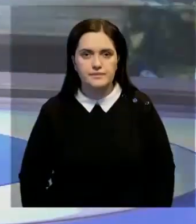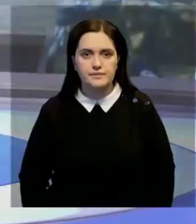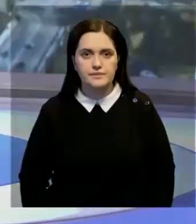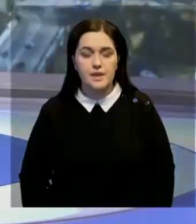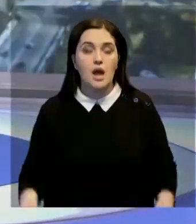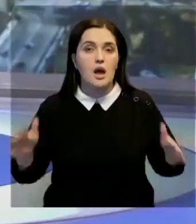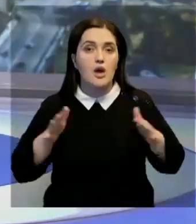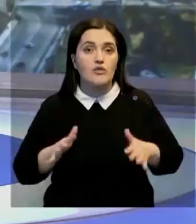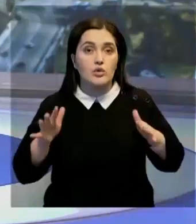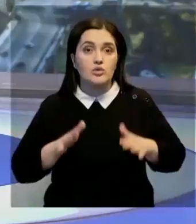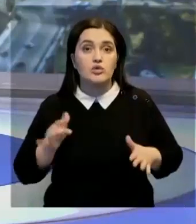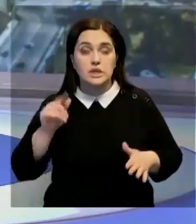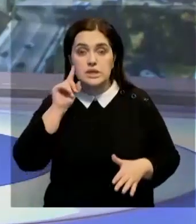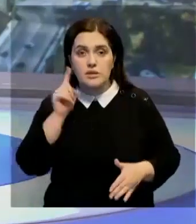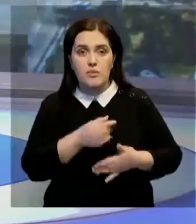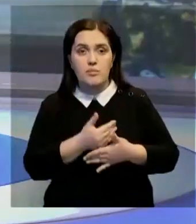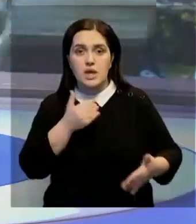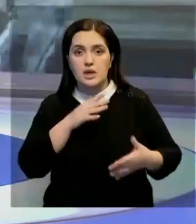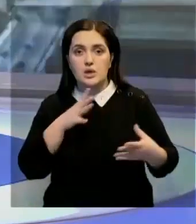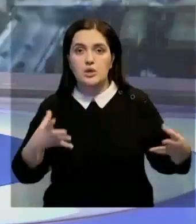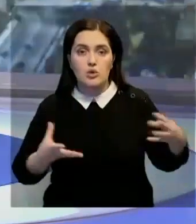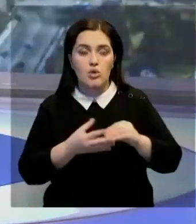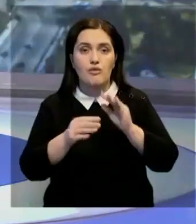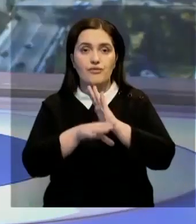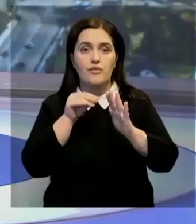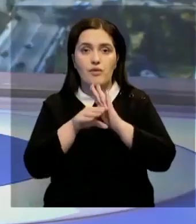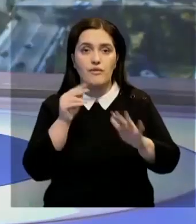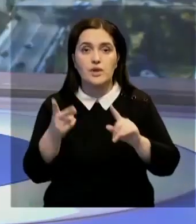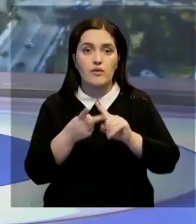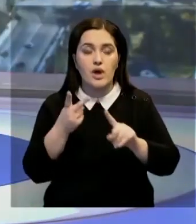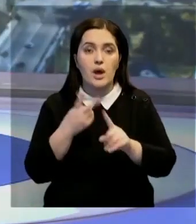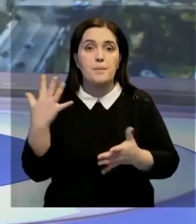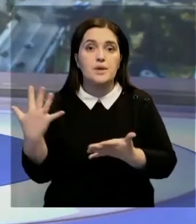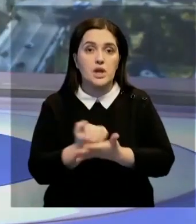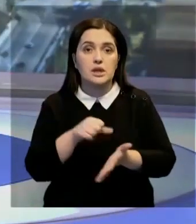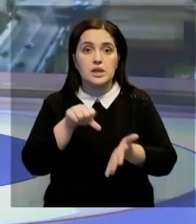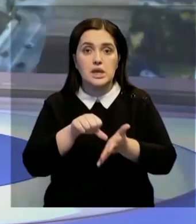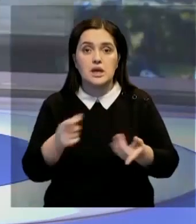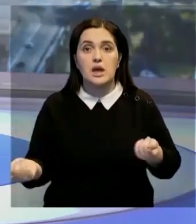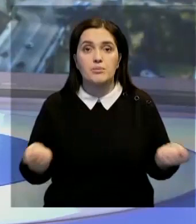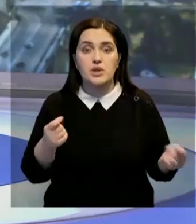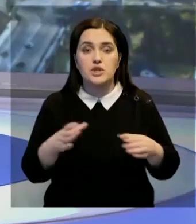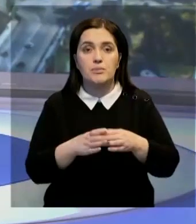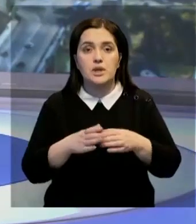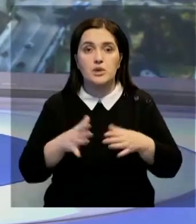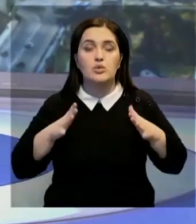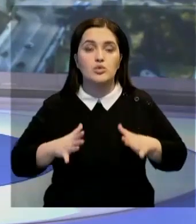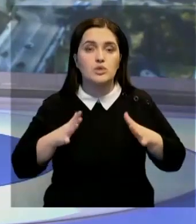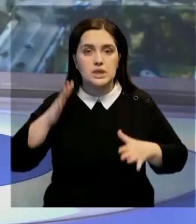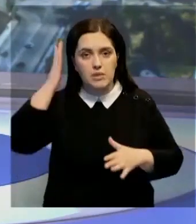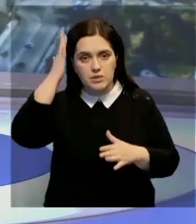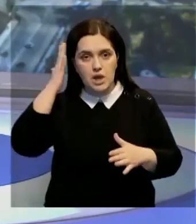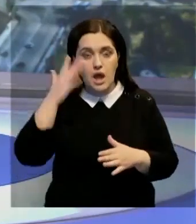А в Грузии стали известны предварительные итоги муниципальных выборов второго тура. Там побеждают кандидаты от правящей партии